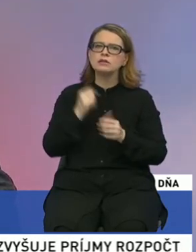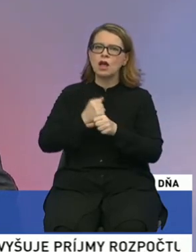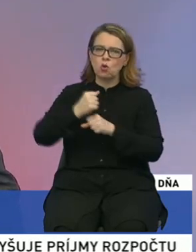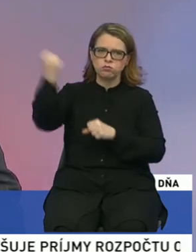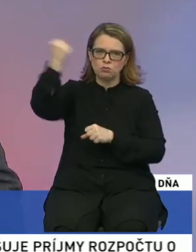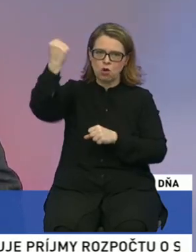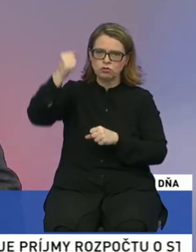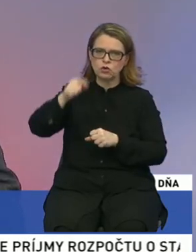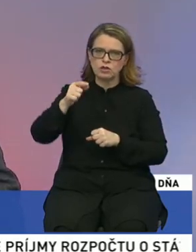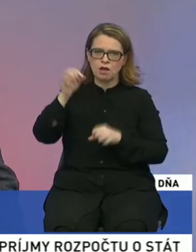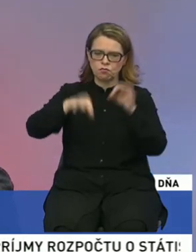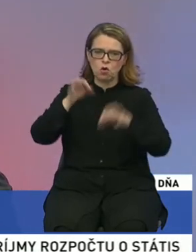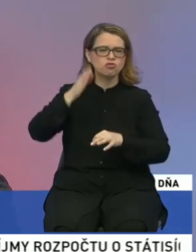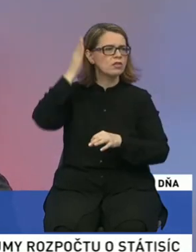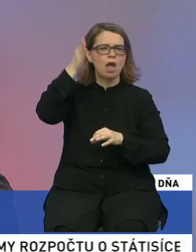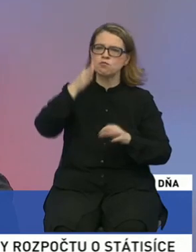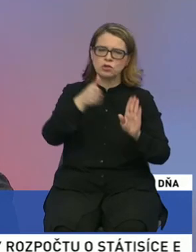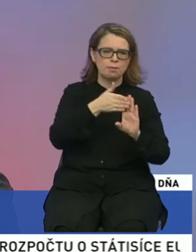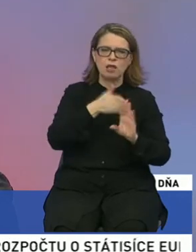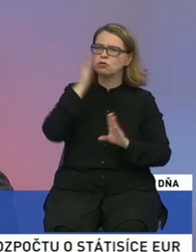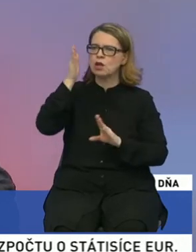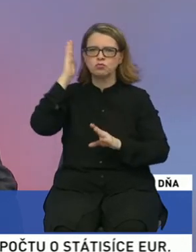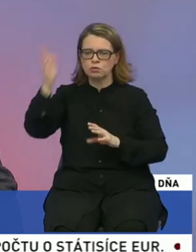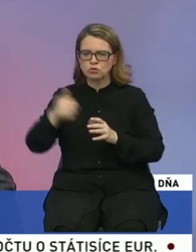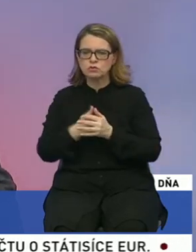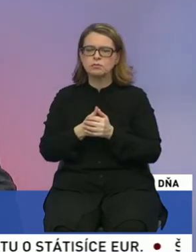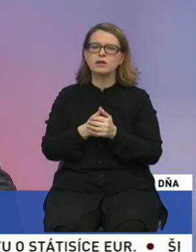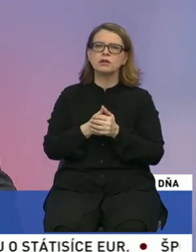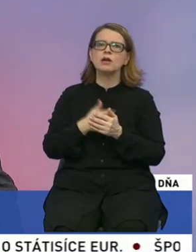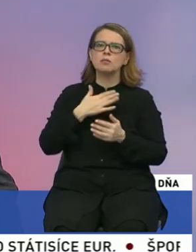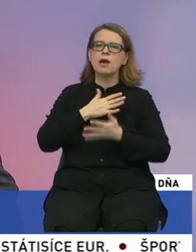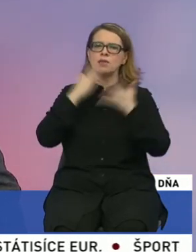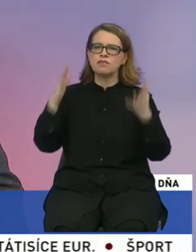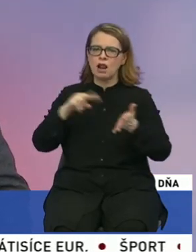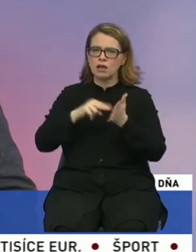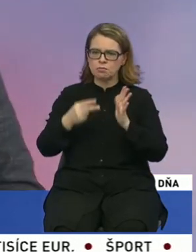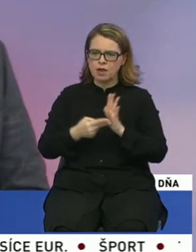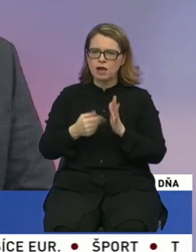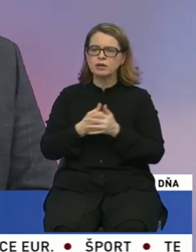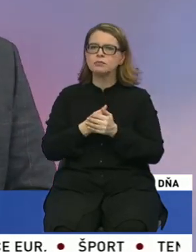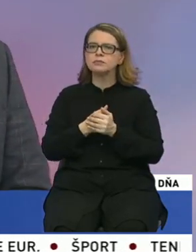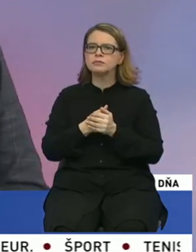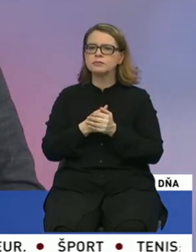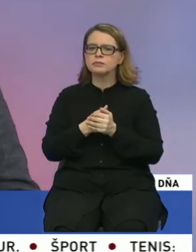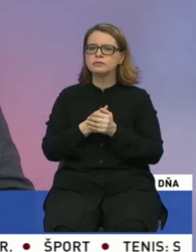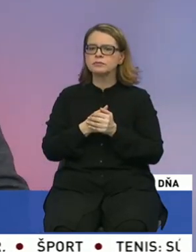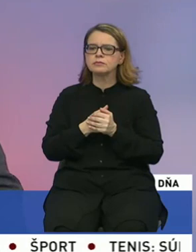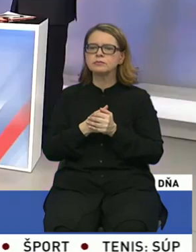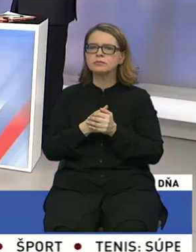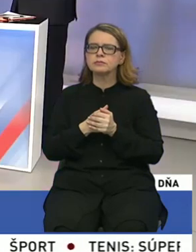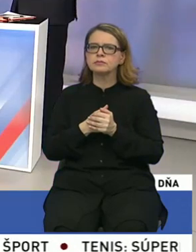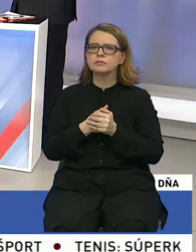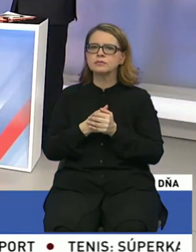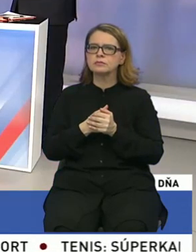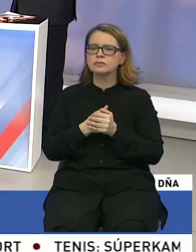voliča, že nepôjdeme s Matovičom, nepôjdeme s Osmerom a nakoniec máme veľké plány byť vo vláde. Ďakujem pekne.